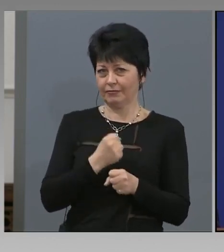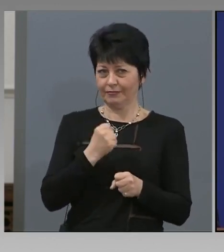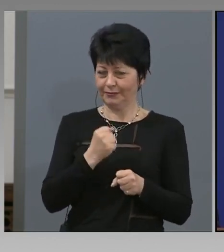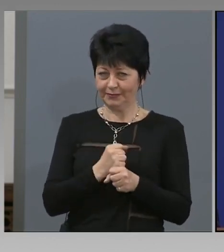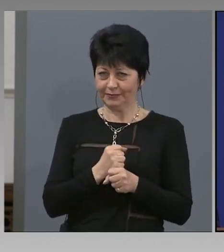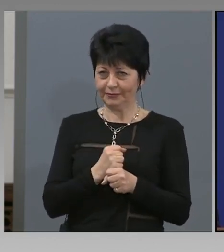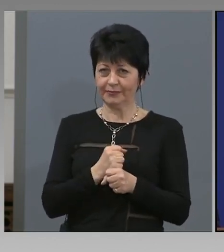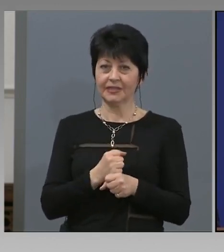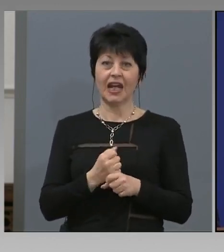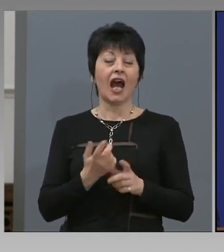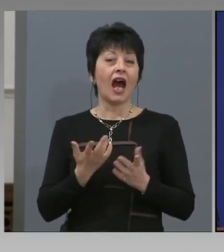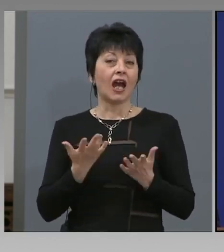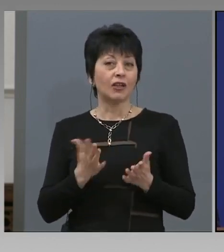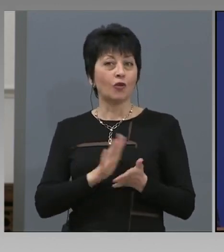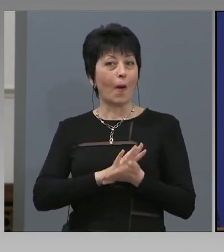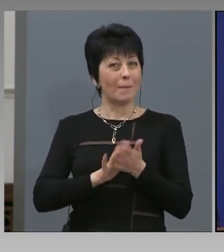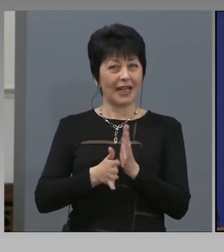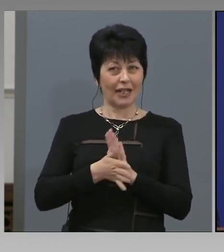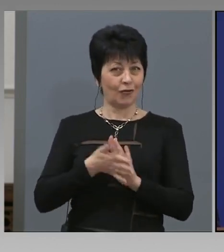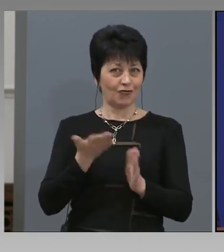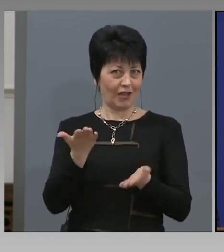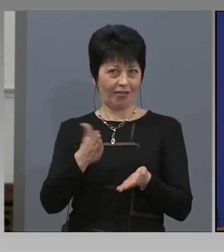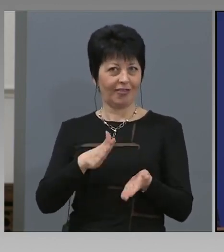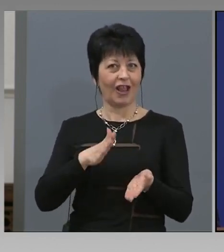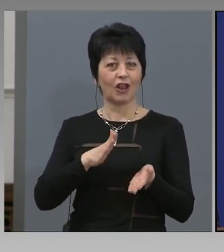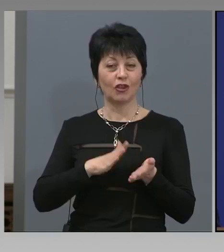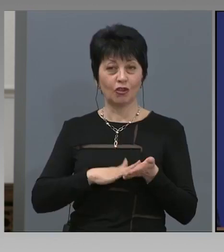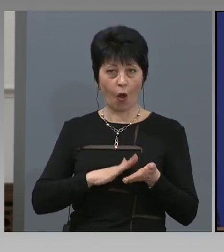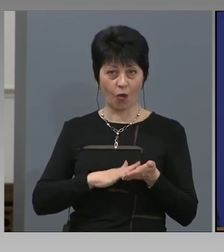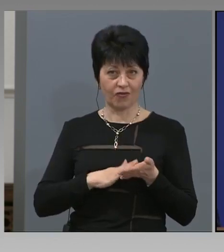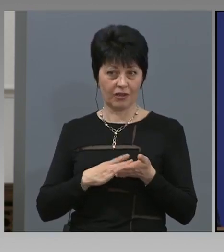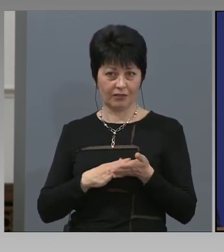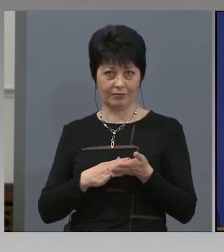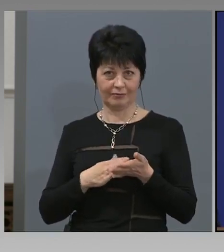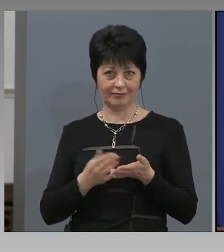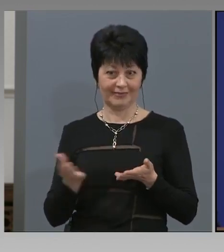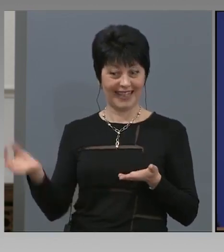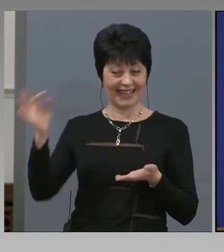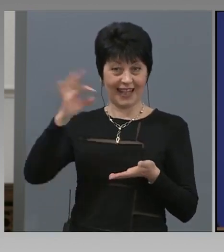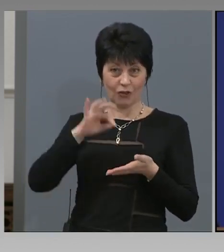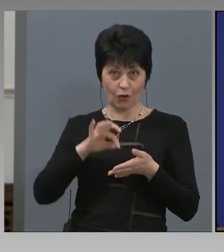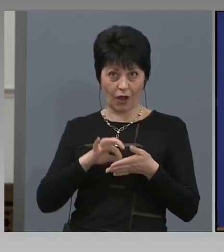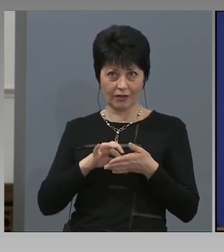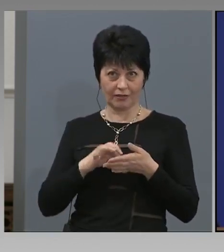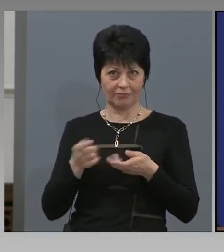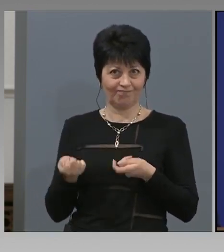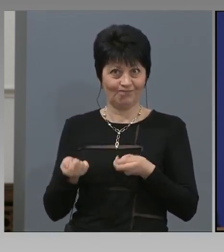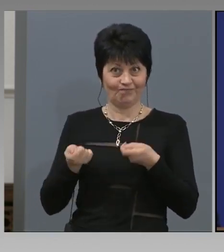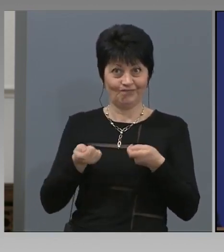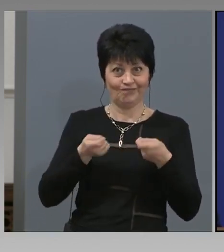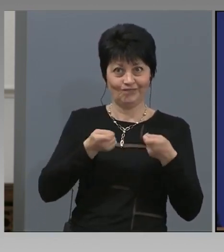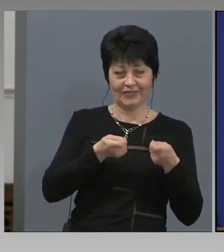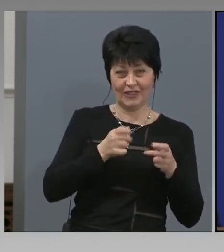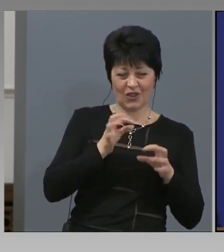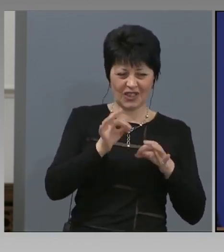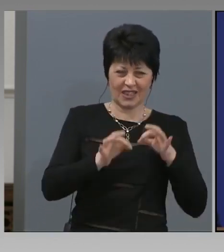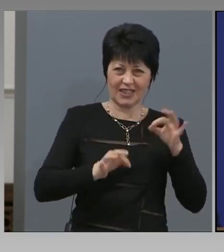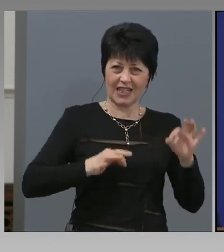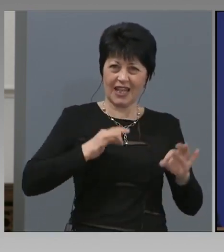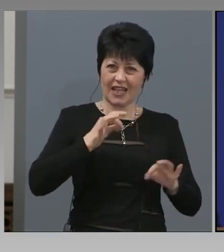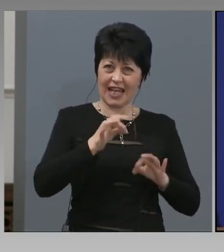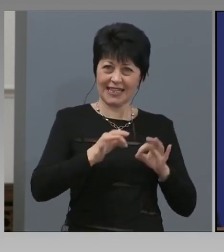Но като приключат договора да дойдат, да носат заразата, защото ще дойдат от много заразено място,